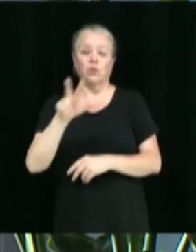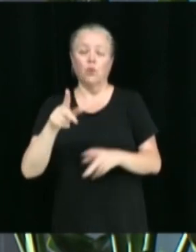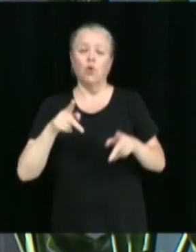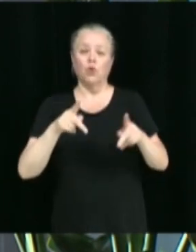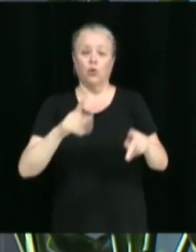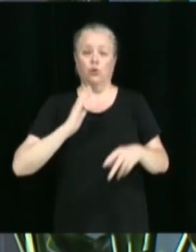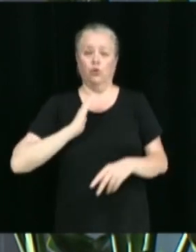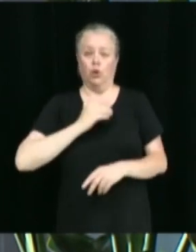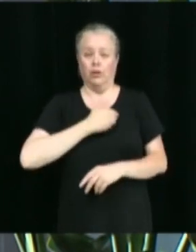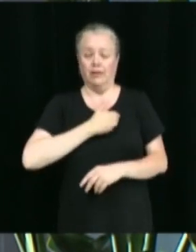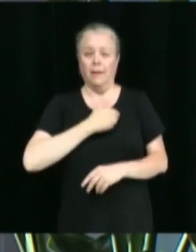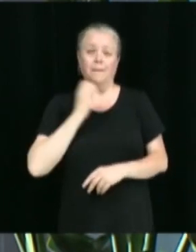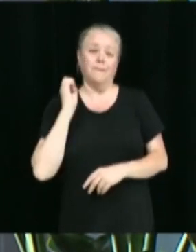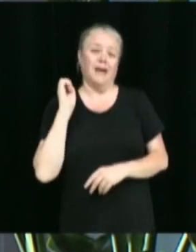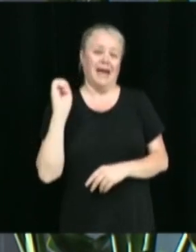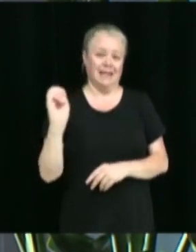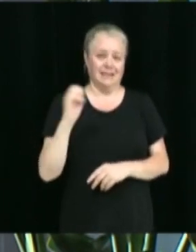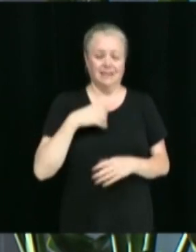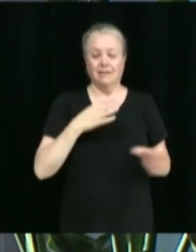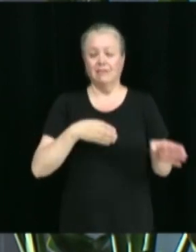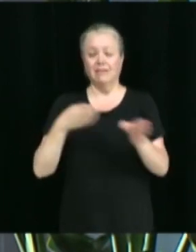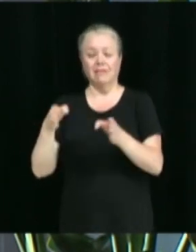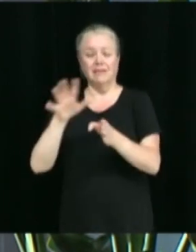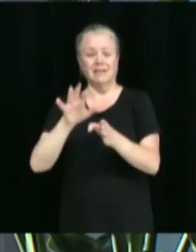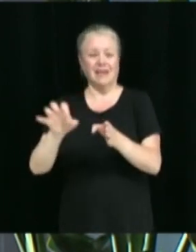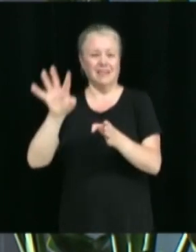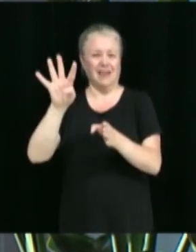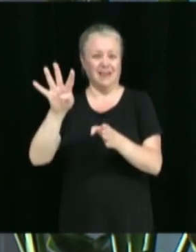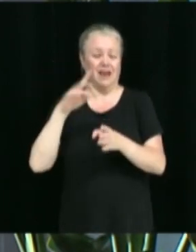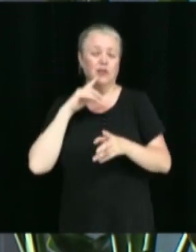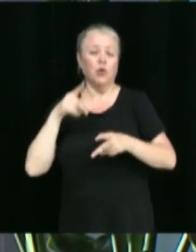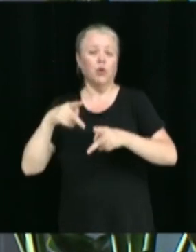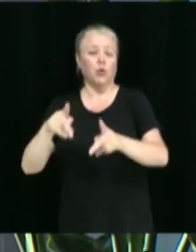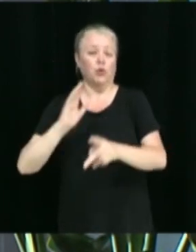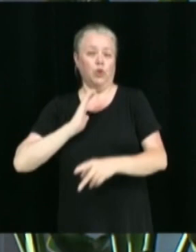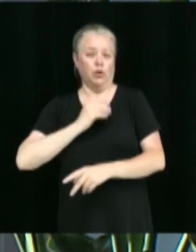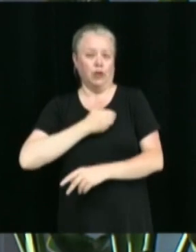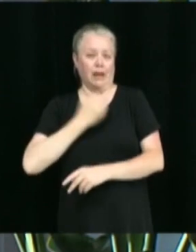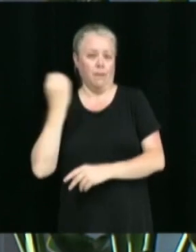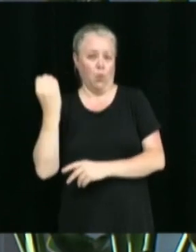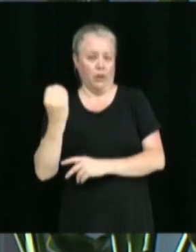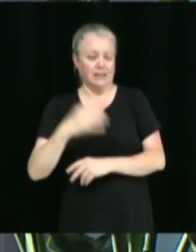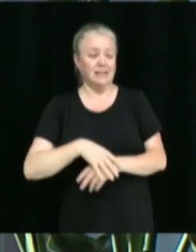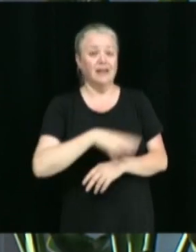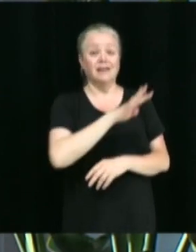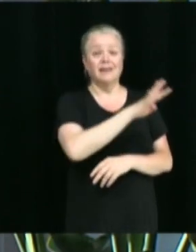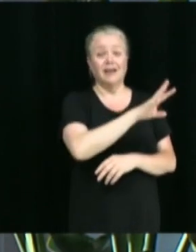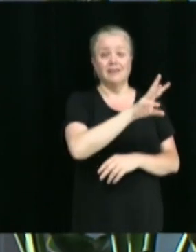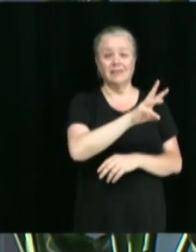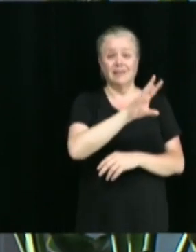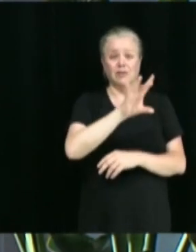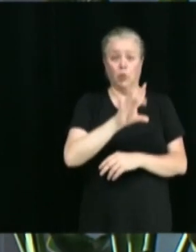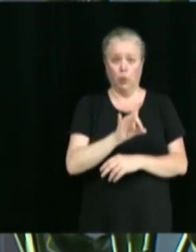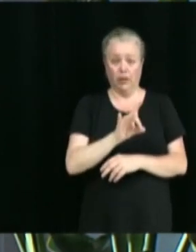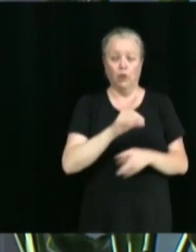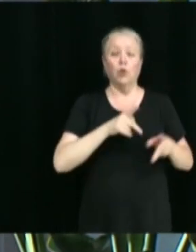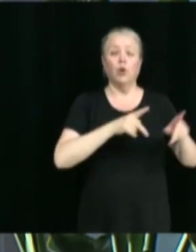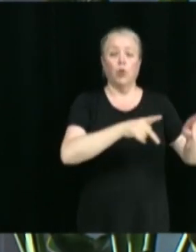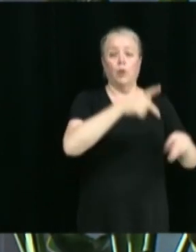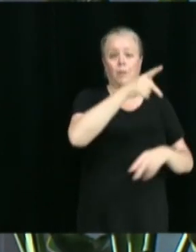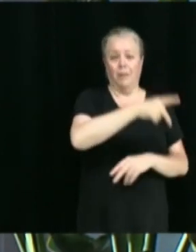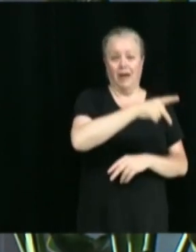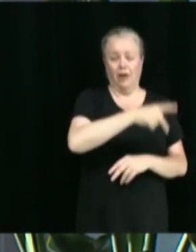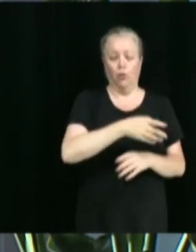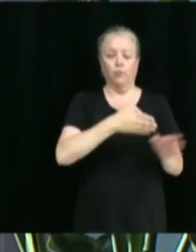704 rue Notre-Dame-Ouest, 4, 6 et 8 rue Perrault, 105 avenue